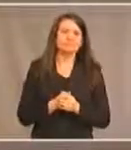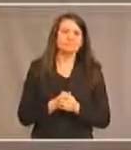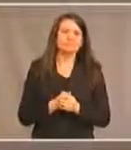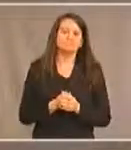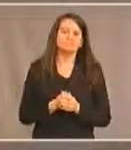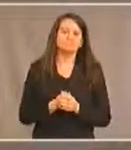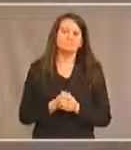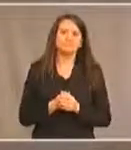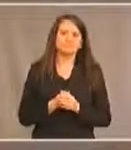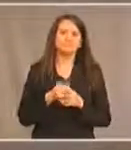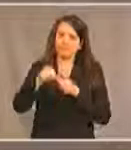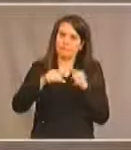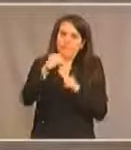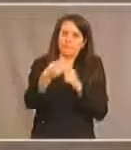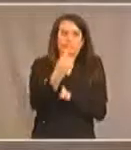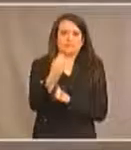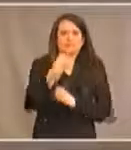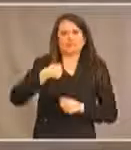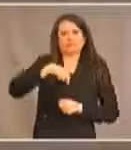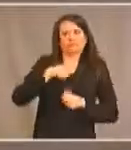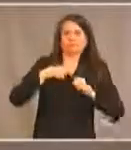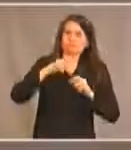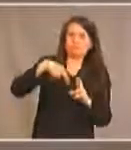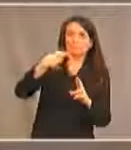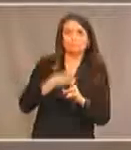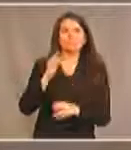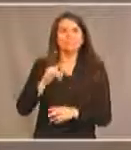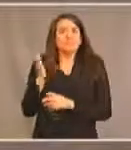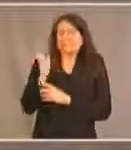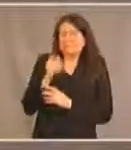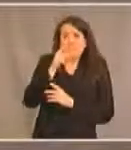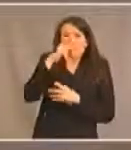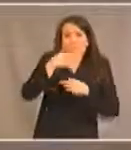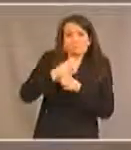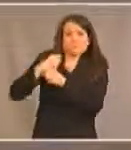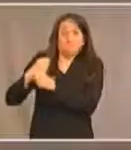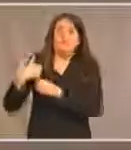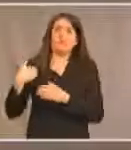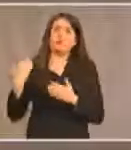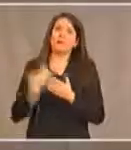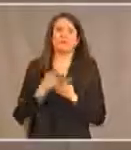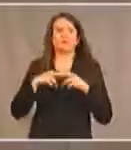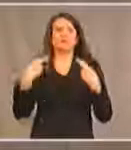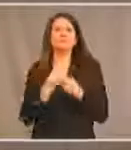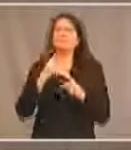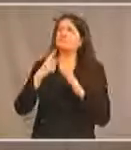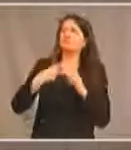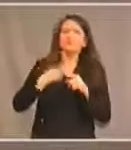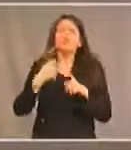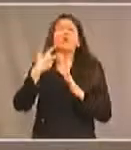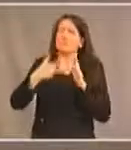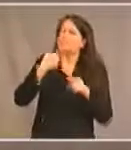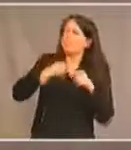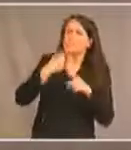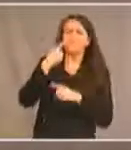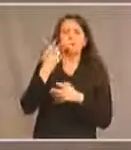à vous et voilà pourquoi nos présentations au fait ont été si courtes. Nous n'avons que deux heures et demie ou trois heures et demie et nous voulons